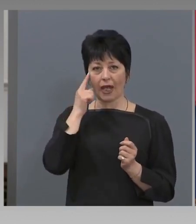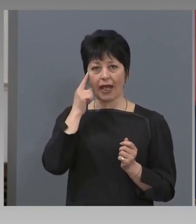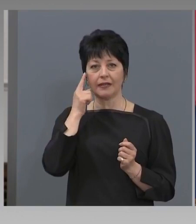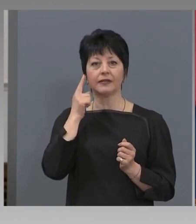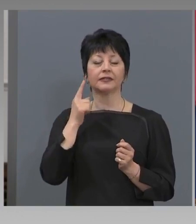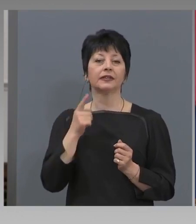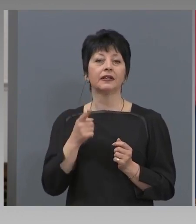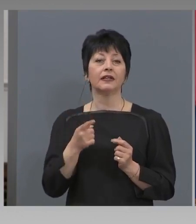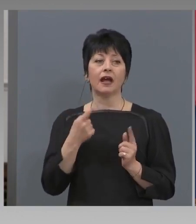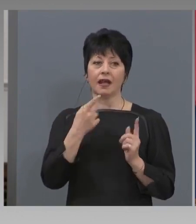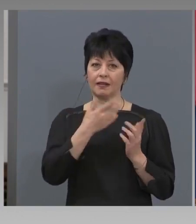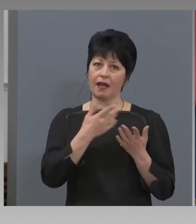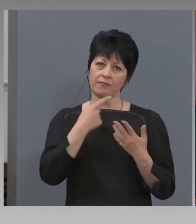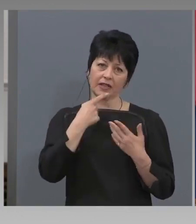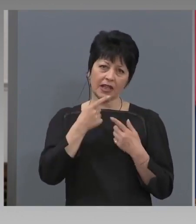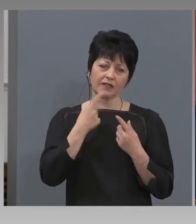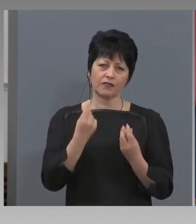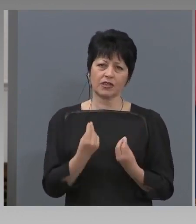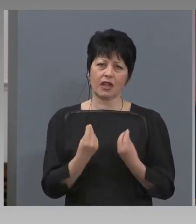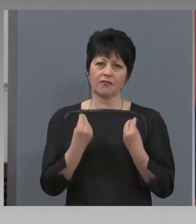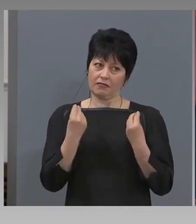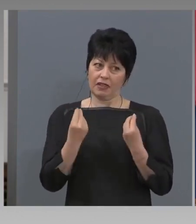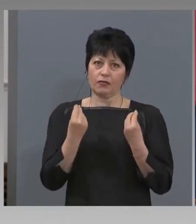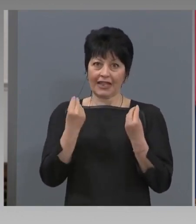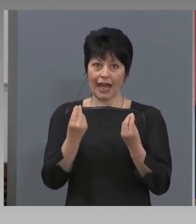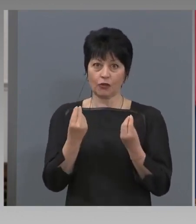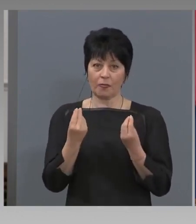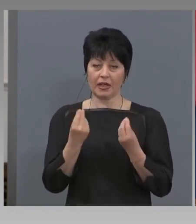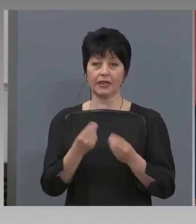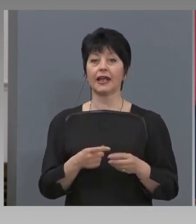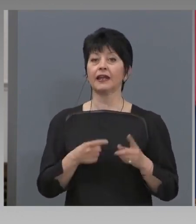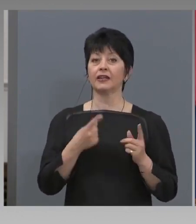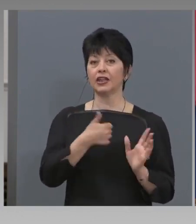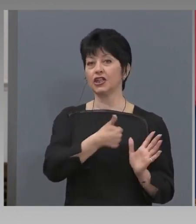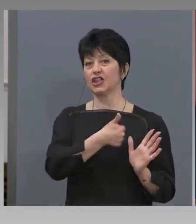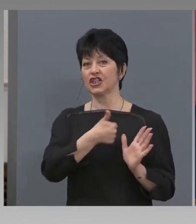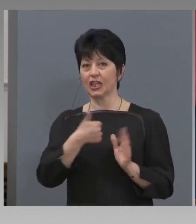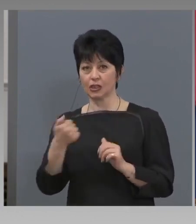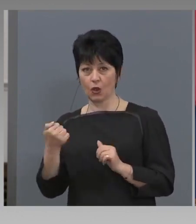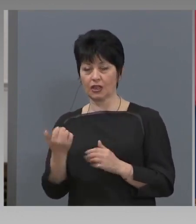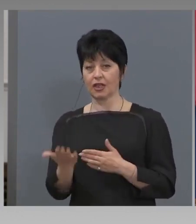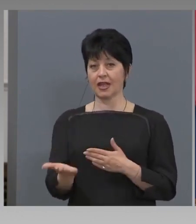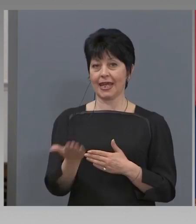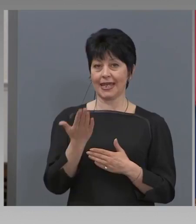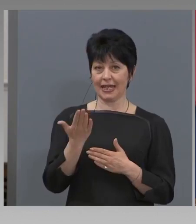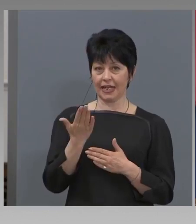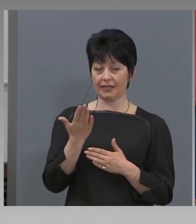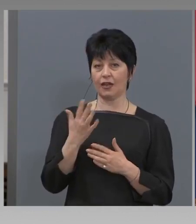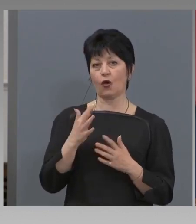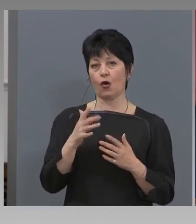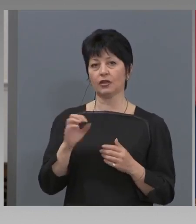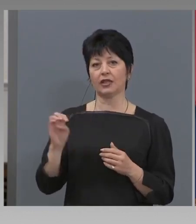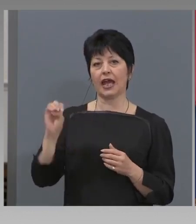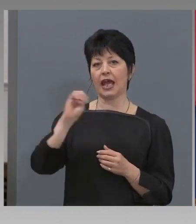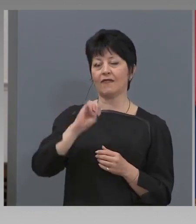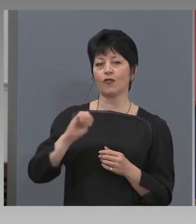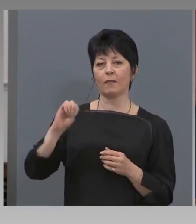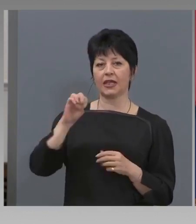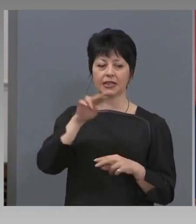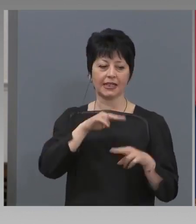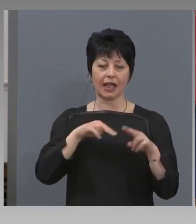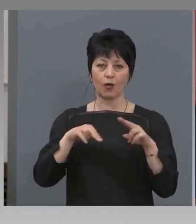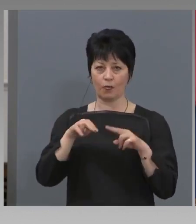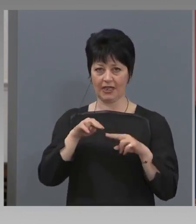са едни от най-добрите, и 600 хиляди ПСР-а от Европейската комисия.